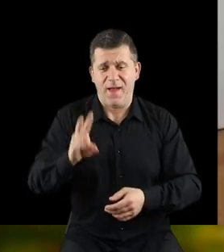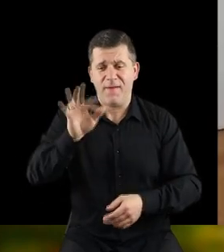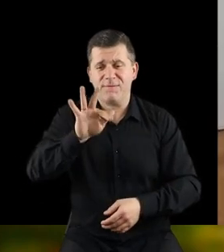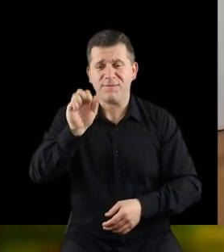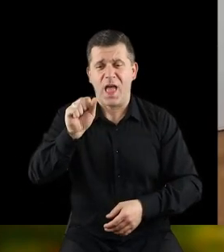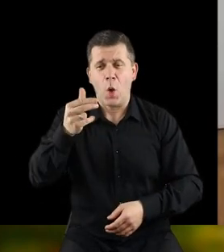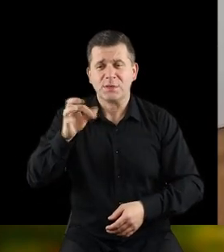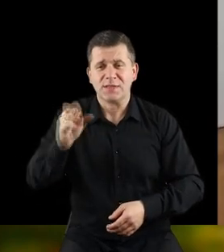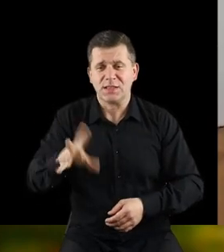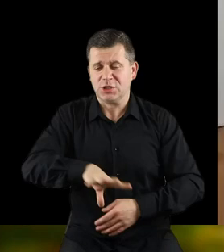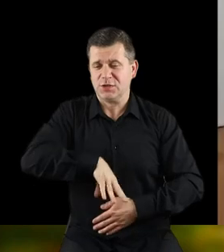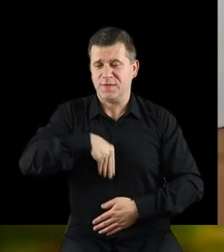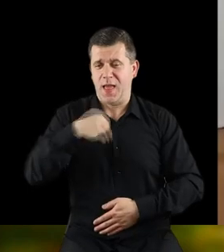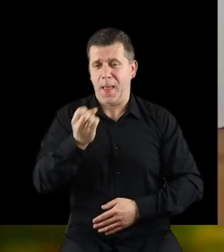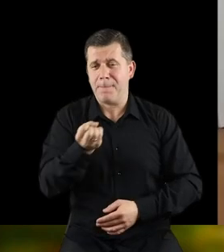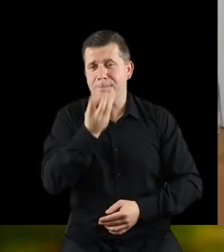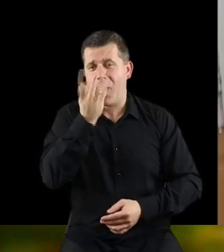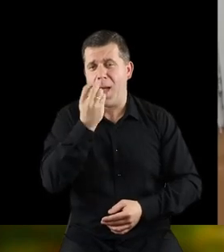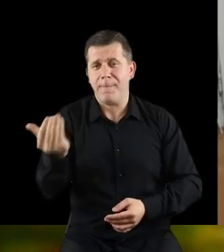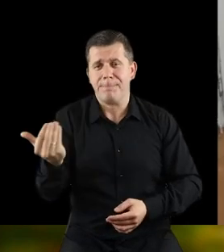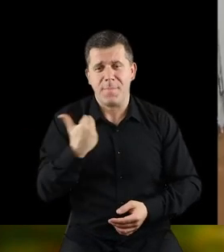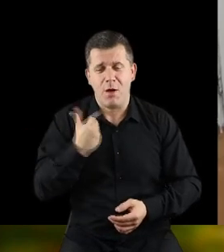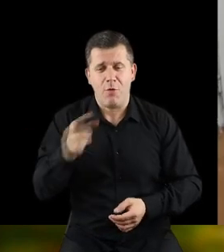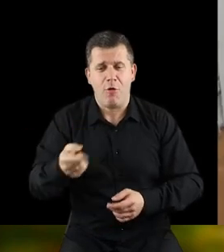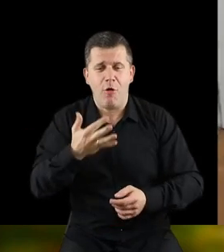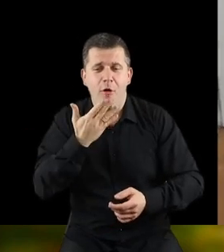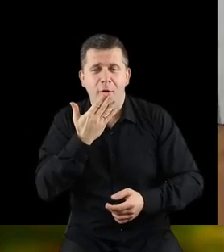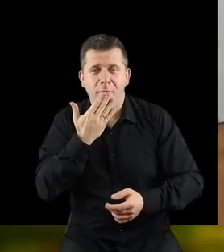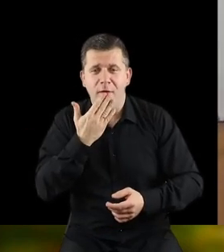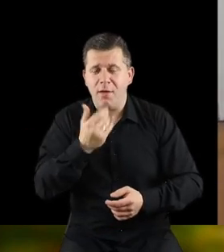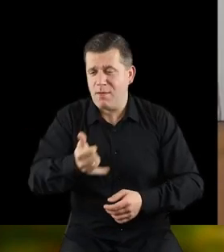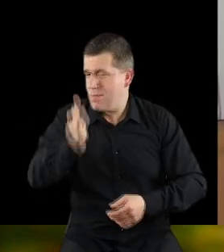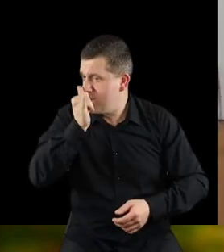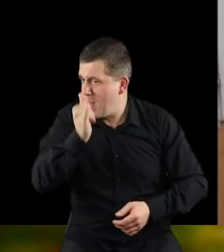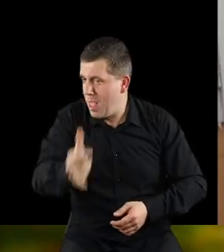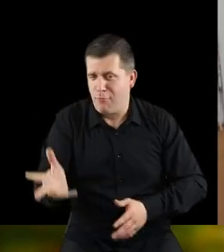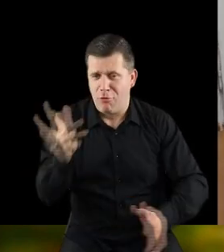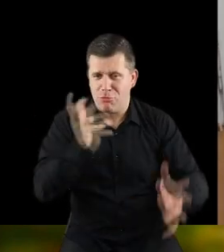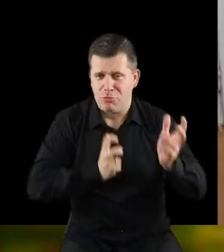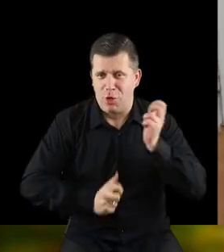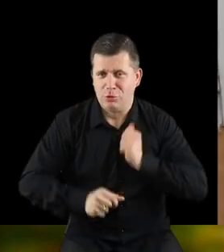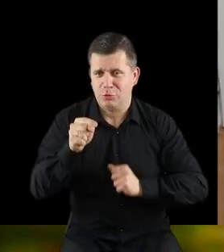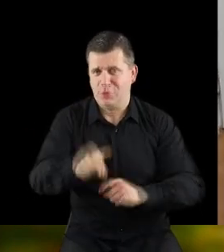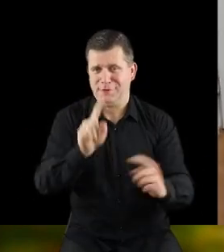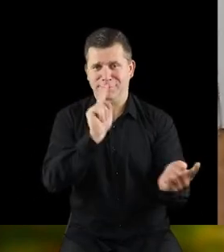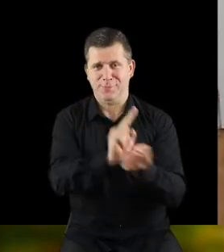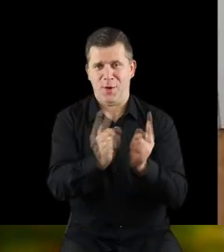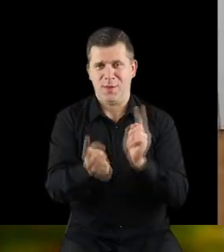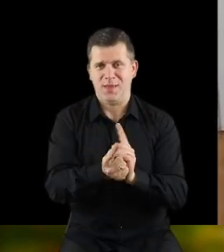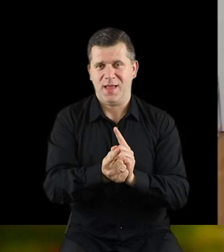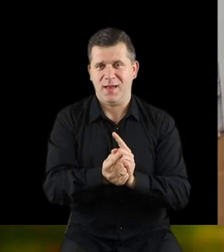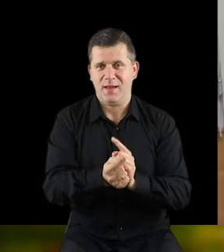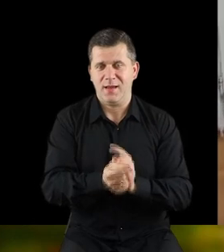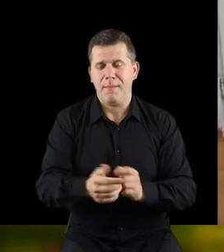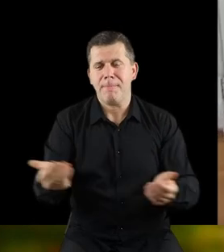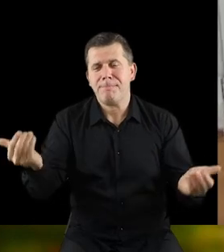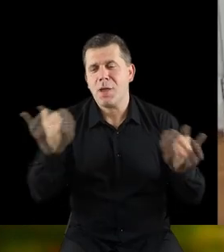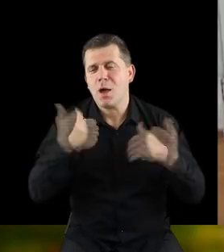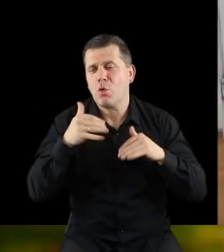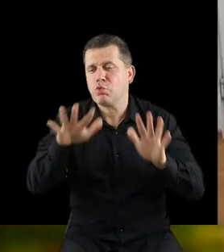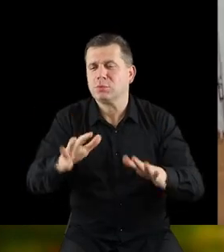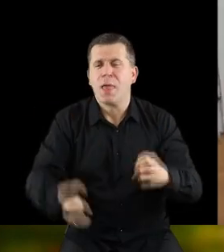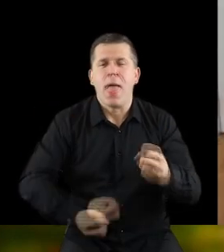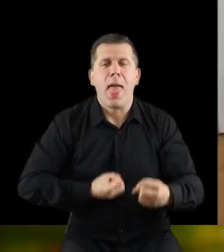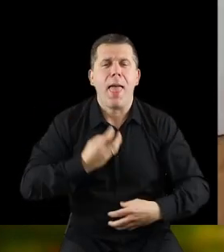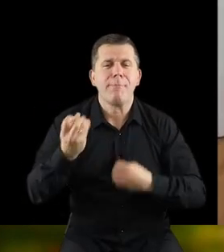dawno Faustynka przy świętach majowych była omawiana. Nie mogliśmy doczekać się tego spotkania. Ileż